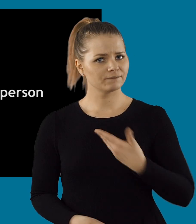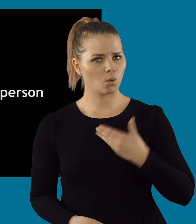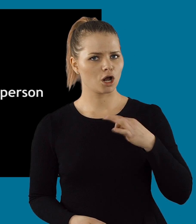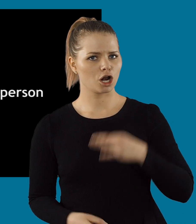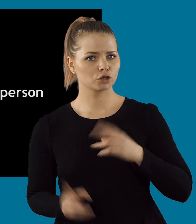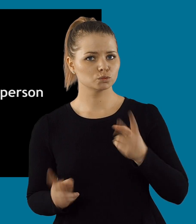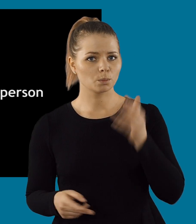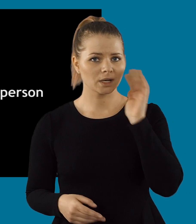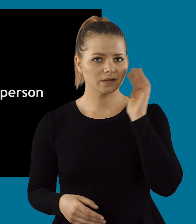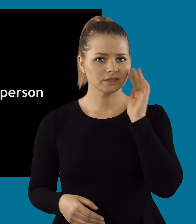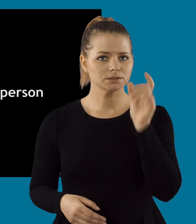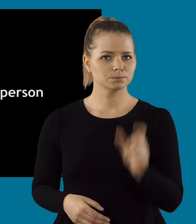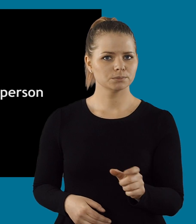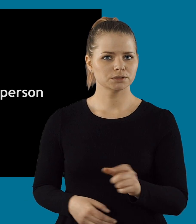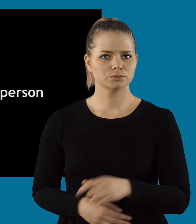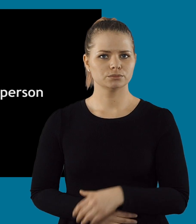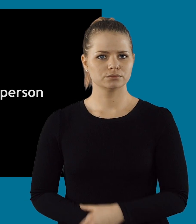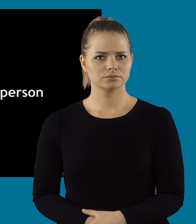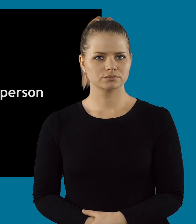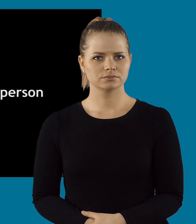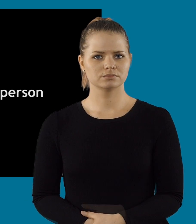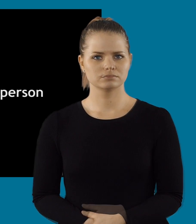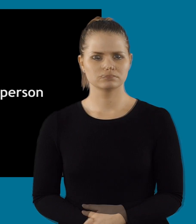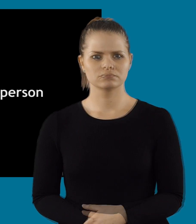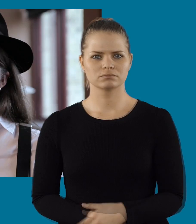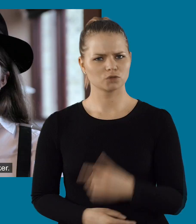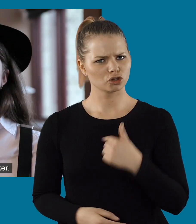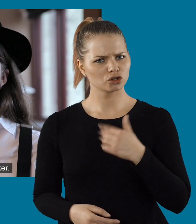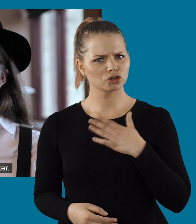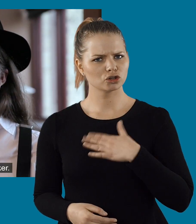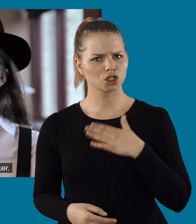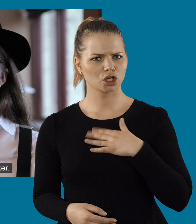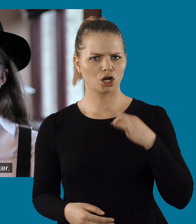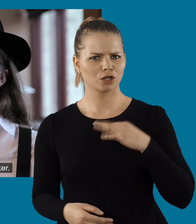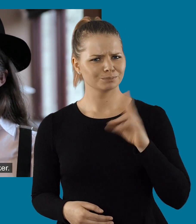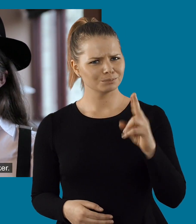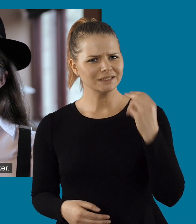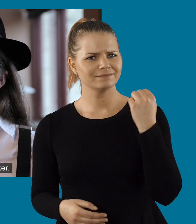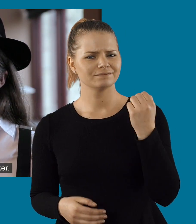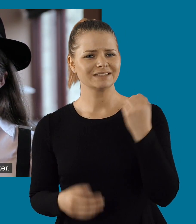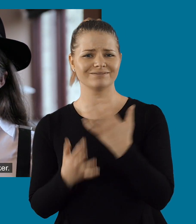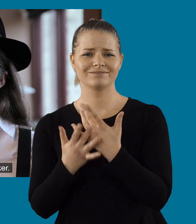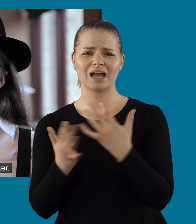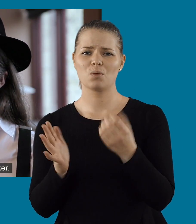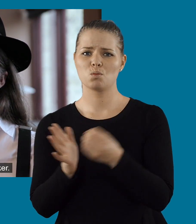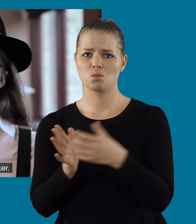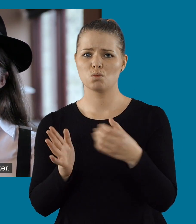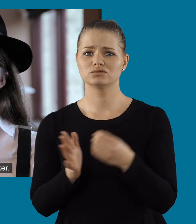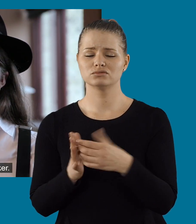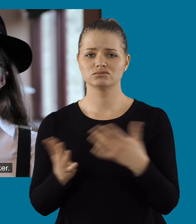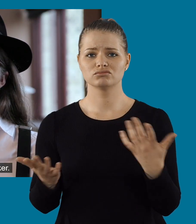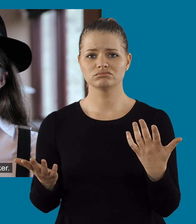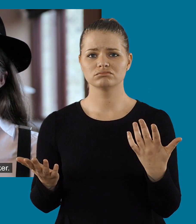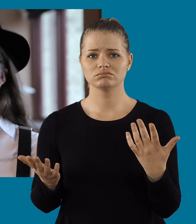Hur har då varit att få lön som referensperson? Jag tycker att lönen är jätteviktig av